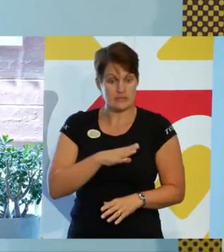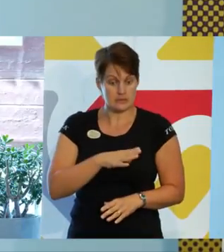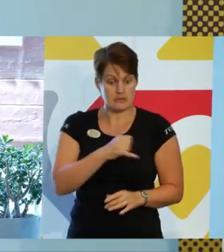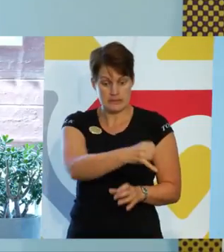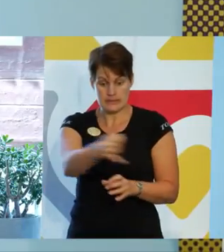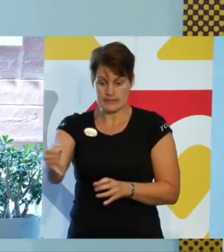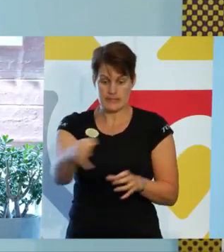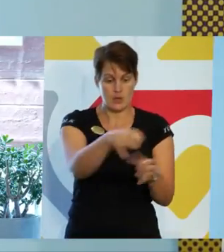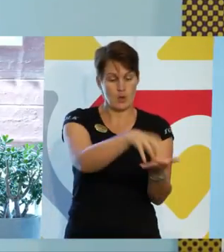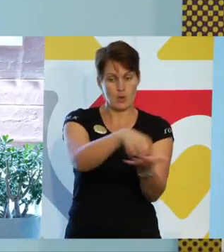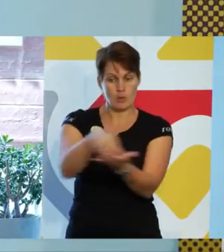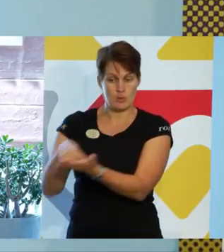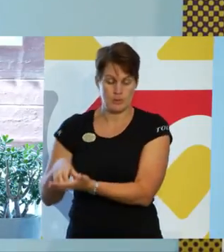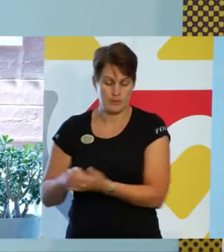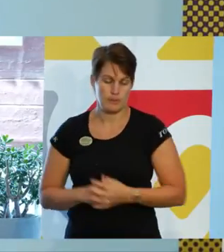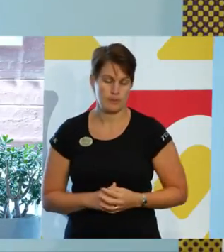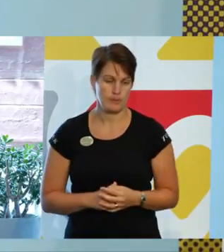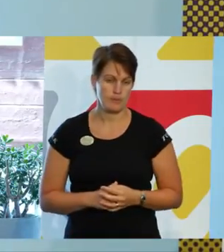geografiska område.